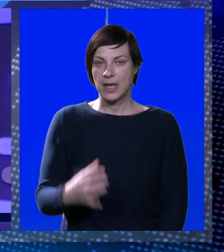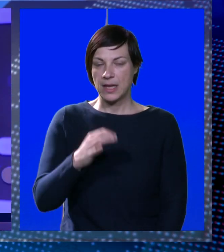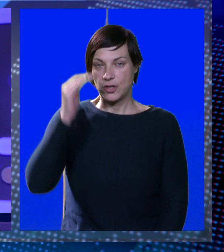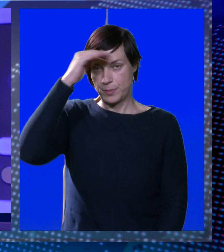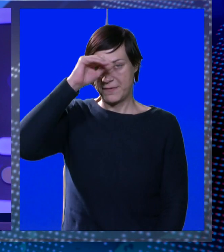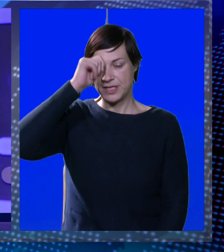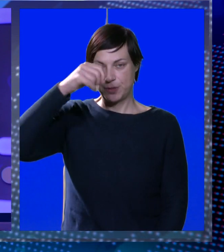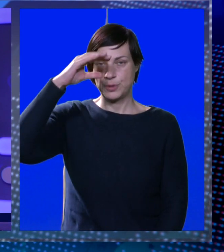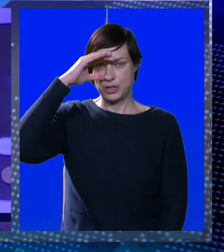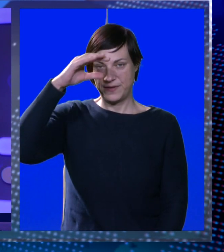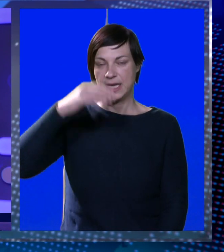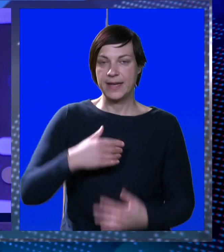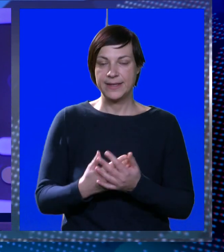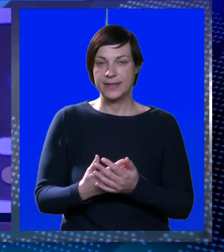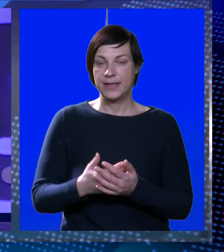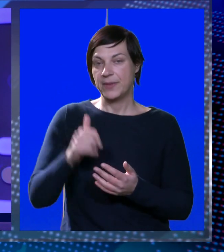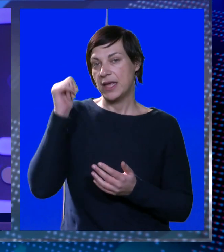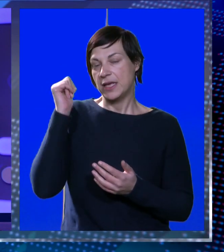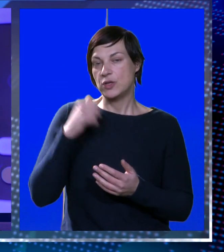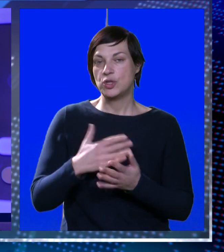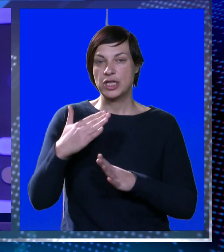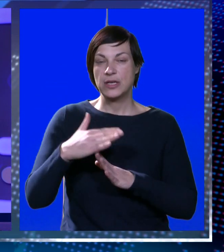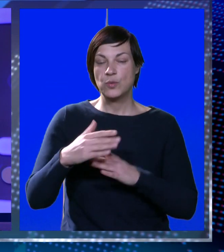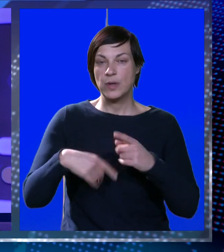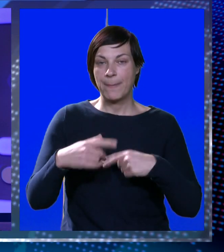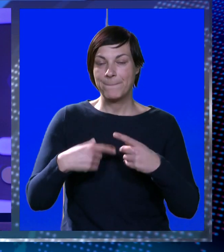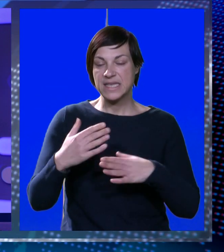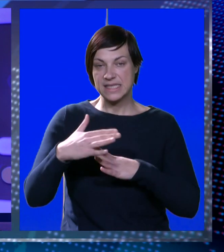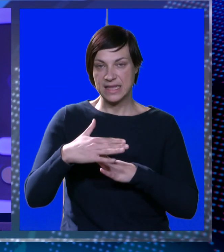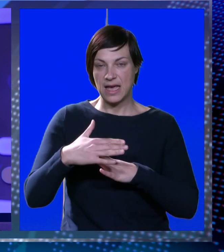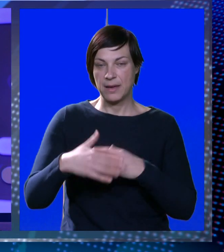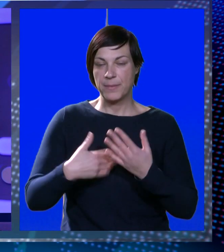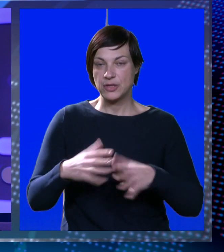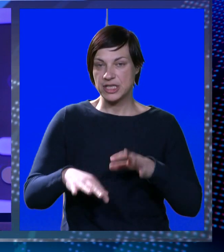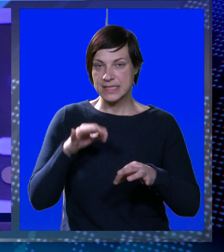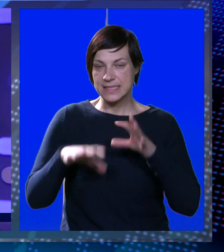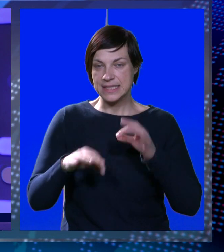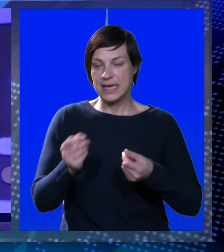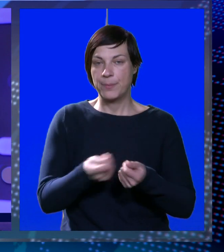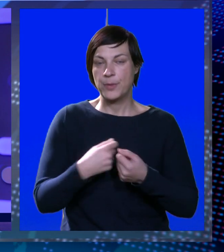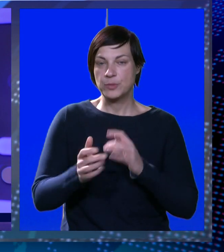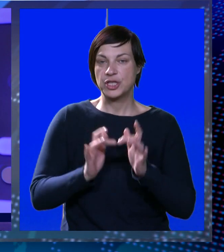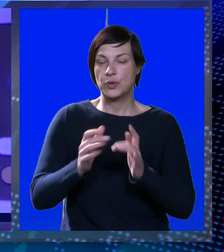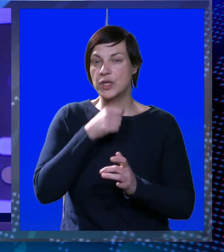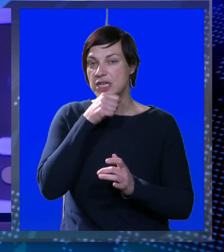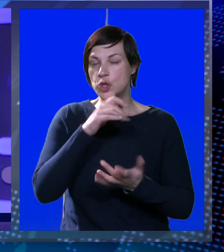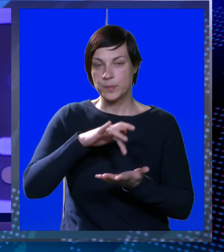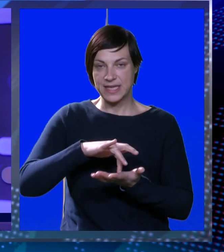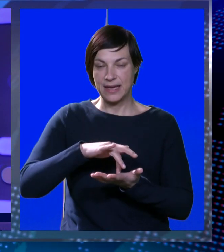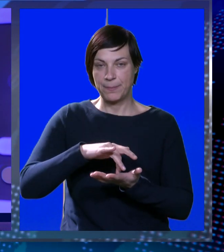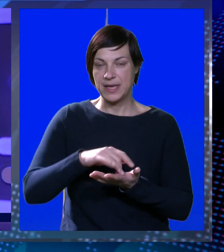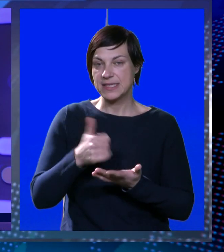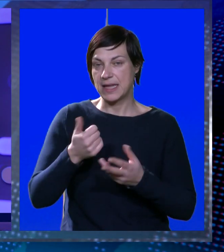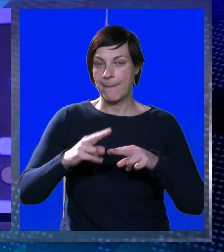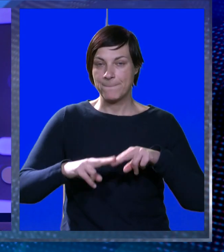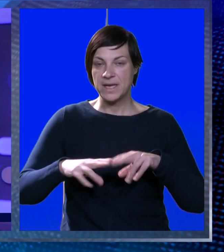Dobran večer, poštovani gledateli. Svjenoć je u sportskoj emisiji Time Out održan Ždrijeb momčadi turnira župskih mjesta.